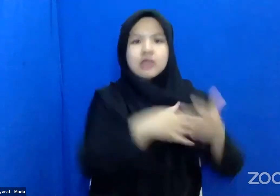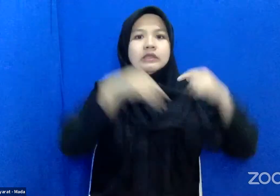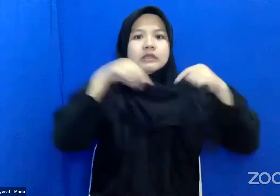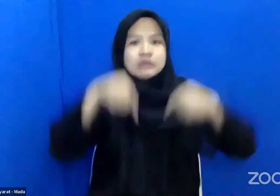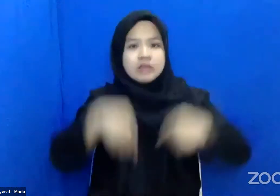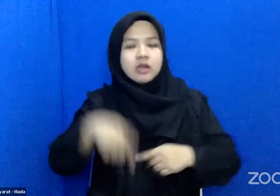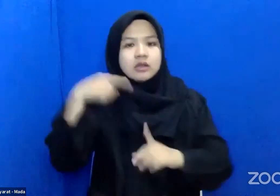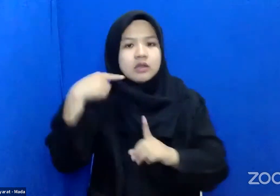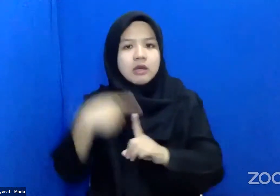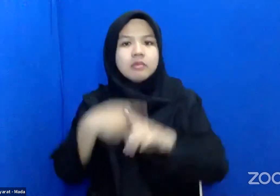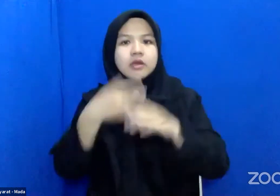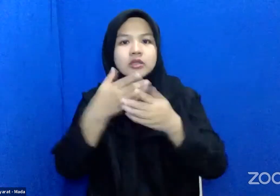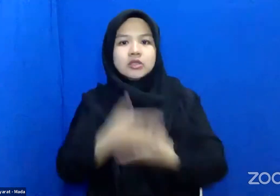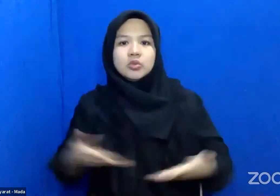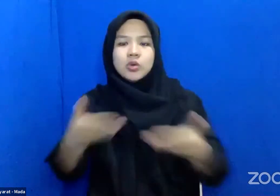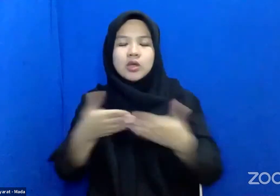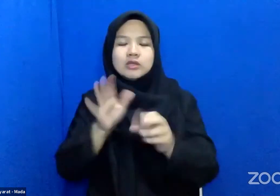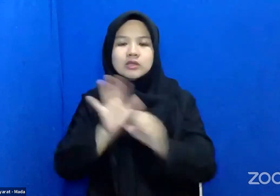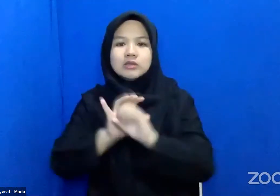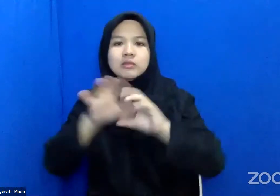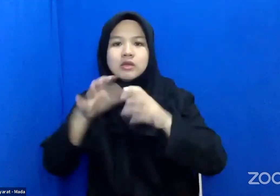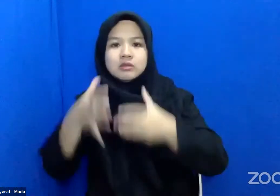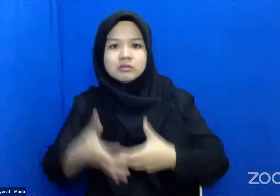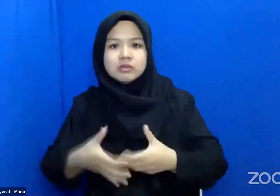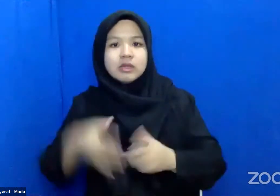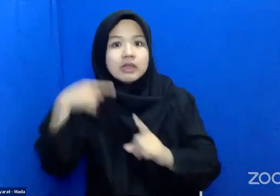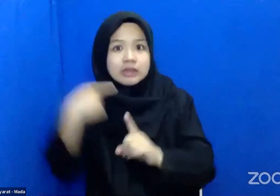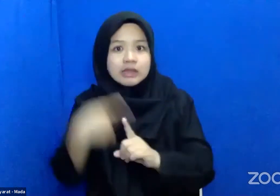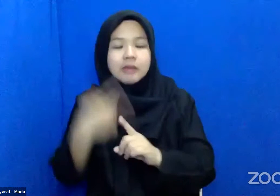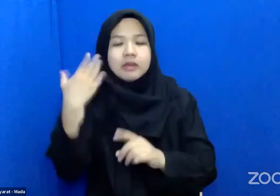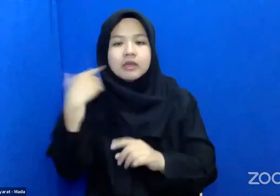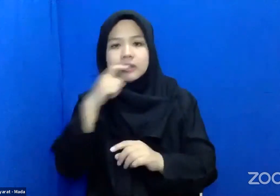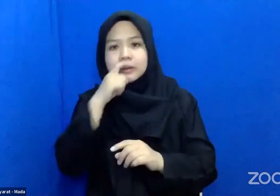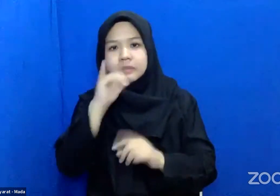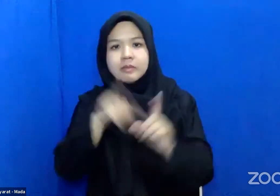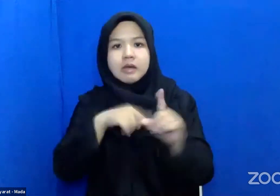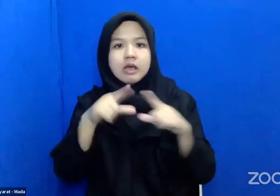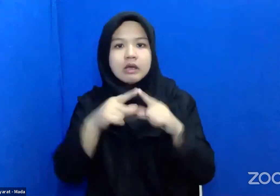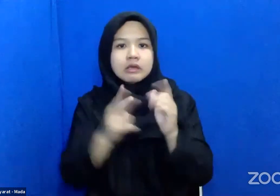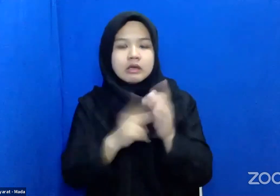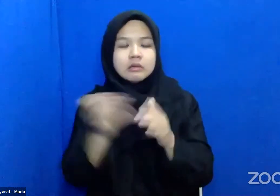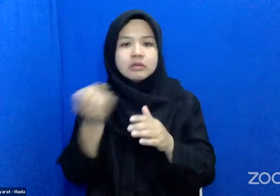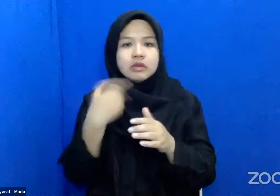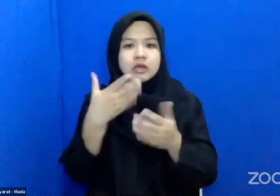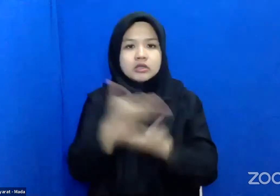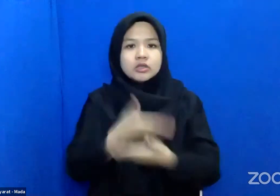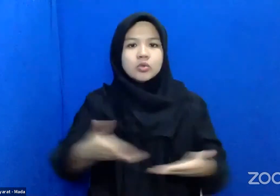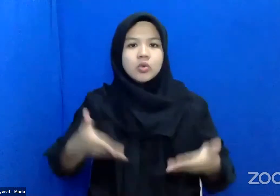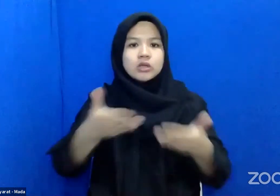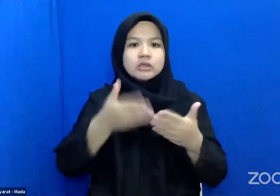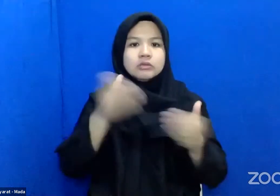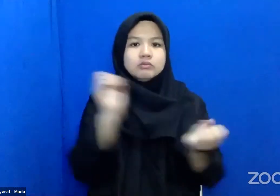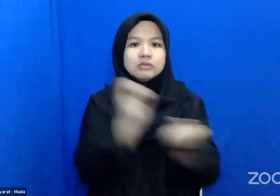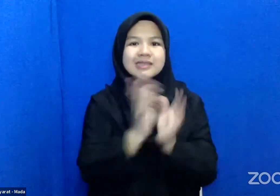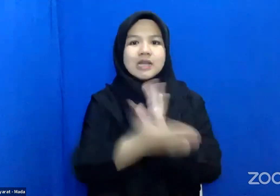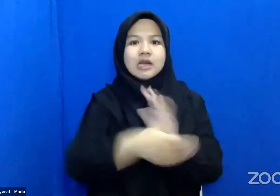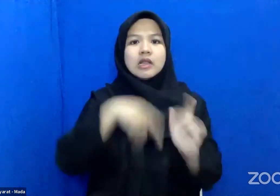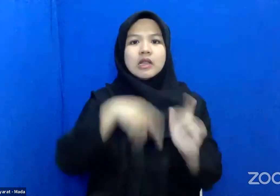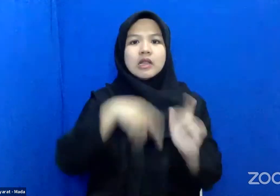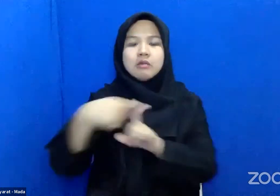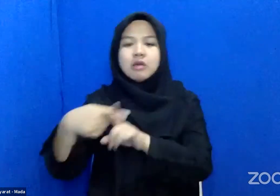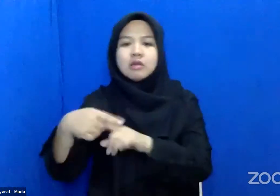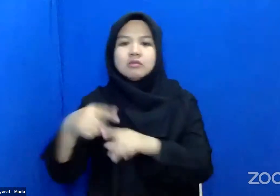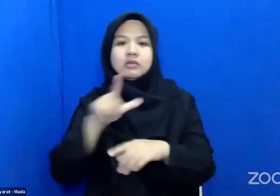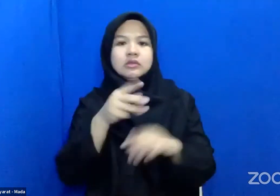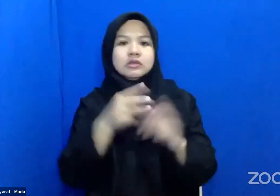dihadapkan pada situasi pandemi ditambah lagi tadi Pak Ian bercerita mengenai situasi kebencanaan tambahan lainnya di Lembata